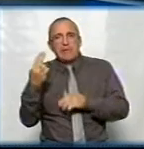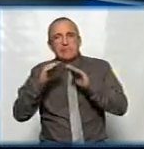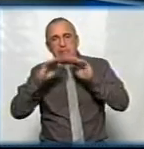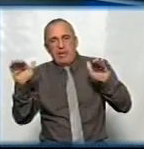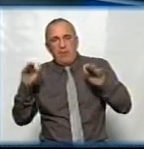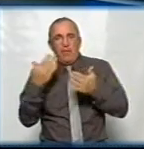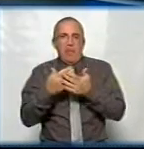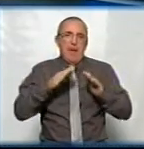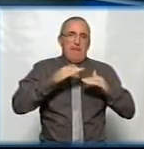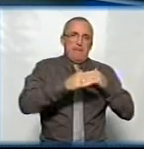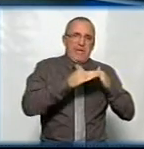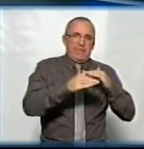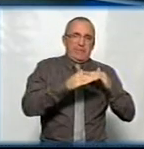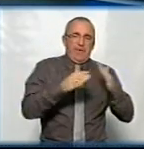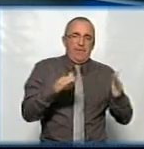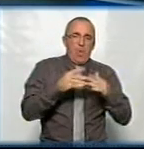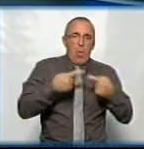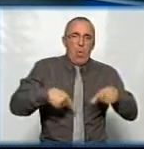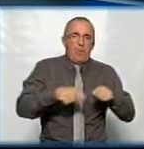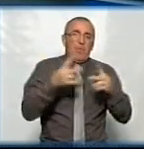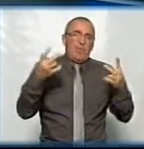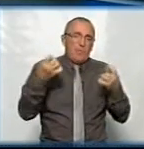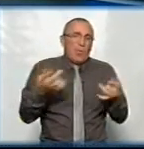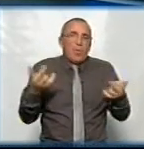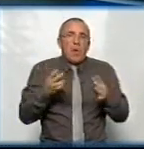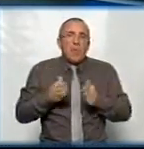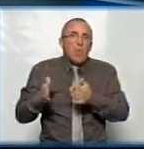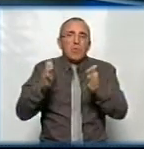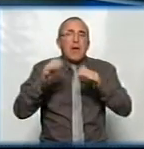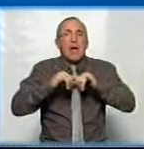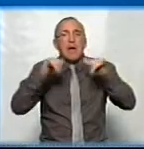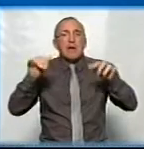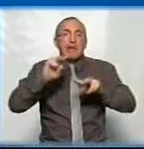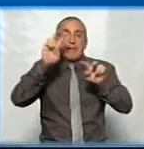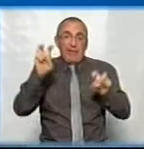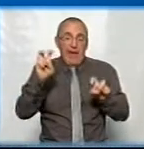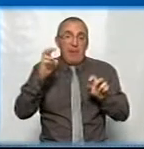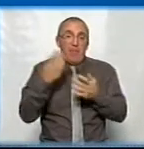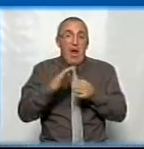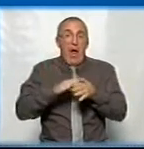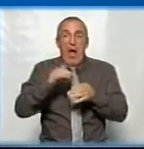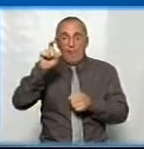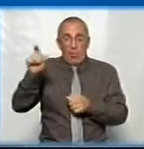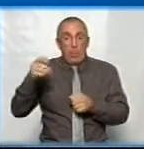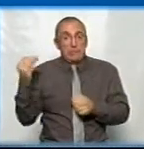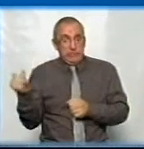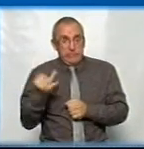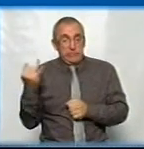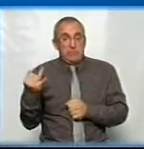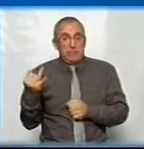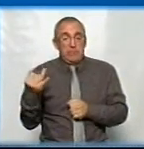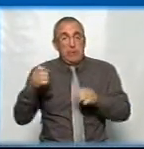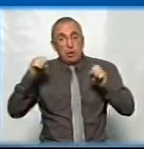закінчуючи місцевими організаціями? Я треба просто йти по пути розвития темы, якщо автори заінтересовані в